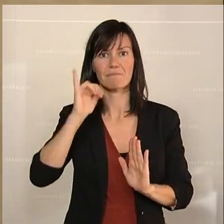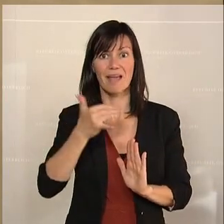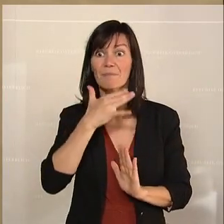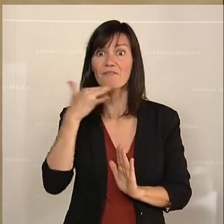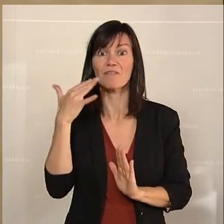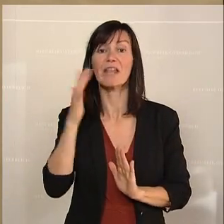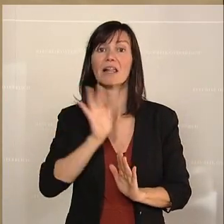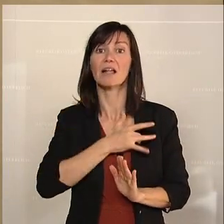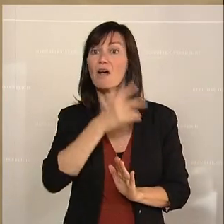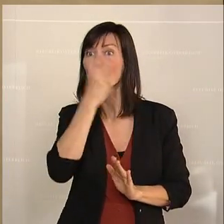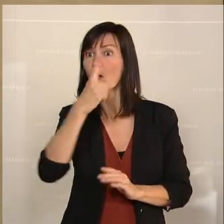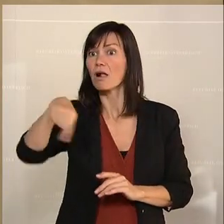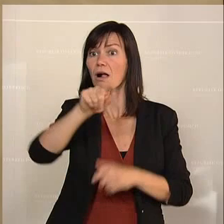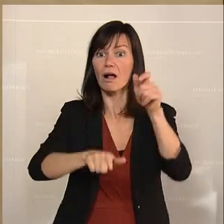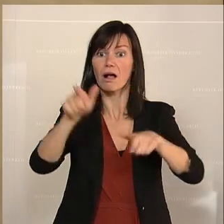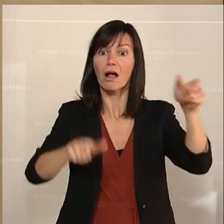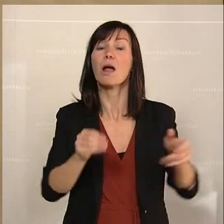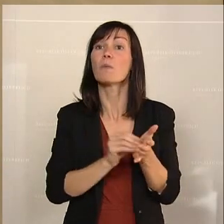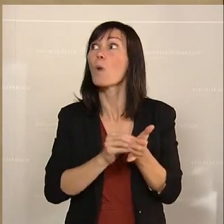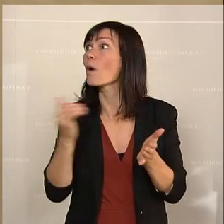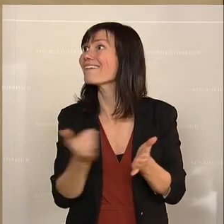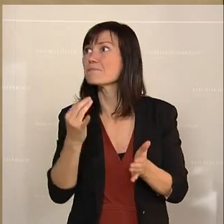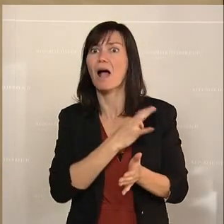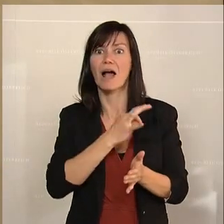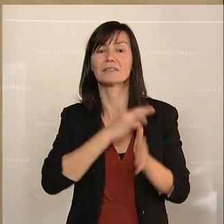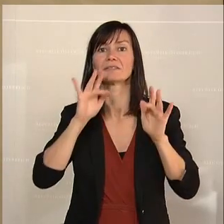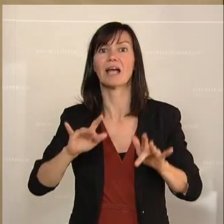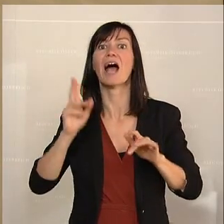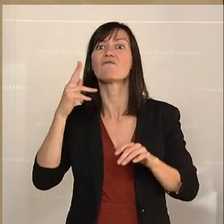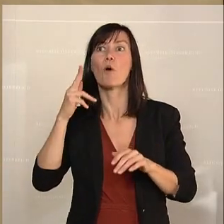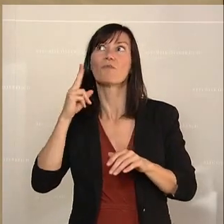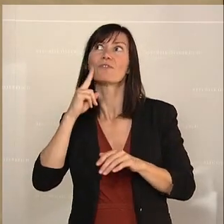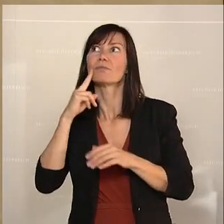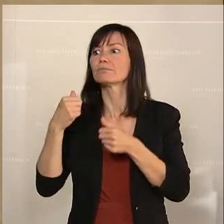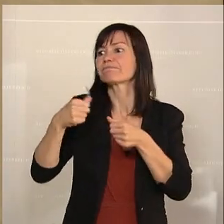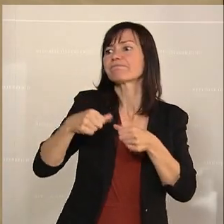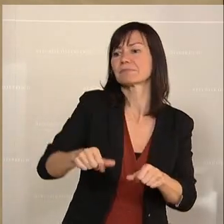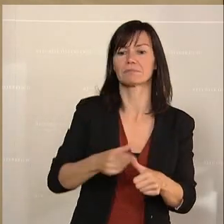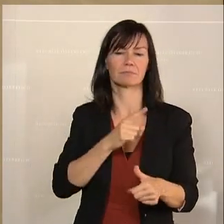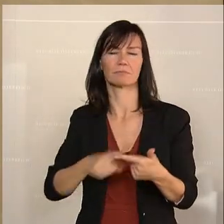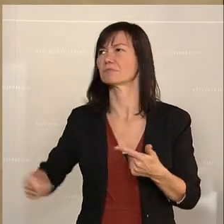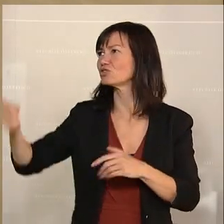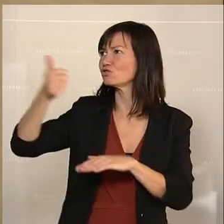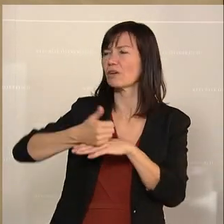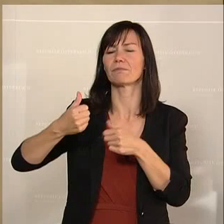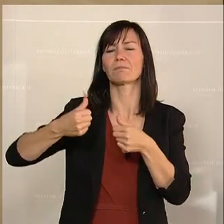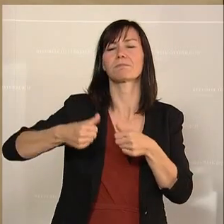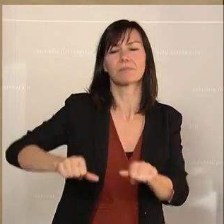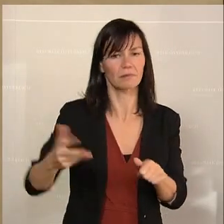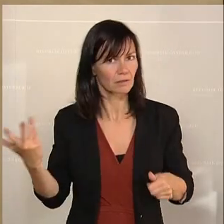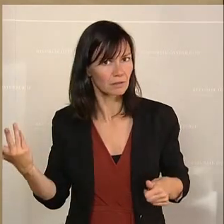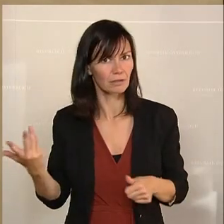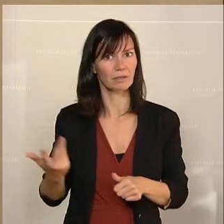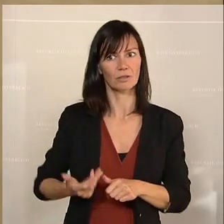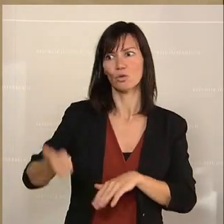haben immer noch Angst, weil sie den Druck spüren aus den Unternehmen heraus, vom Chef heraus, der teilweise sagt,